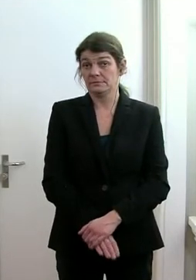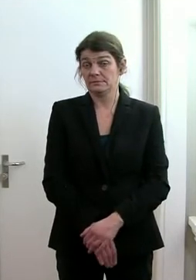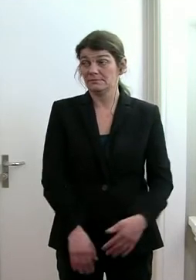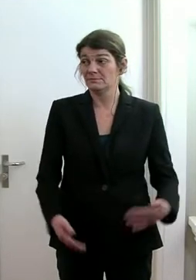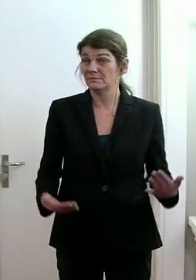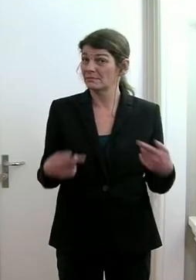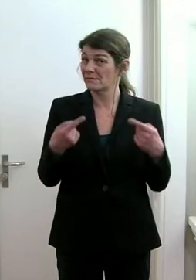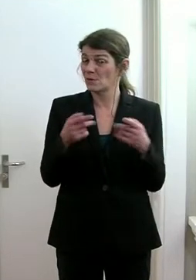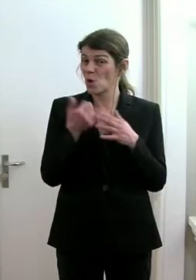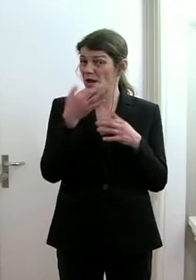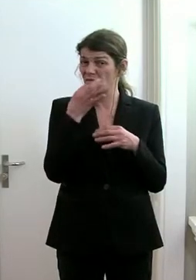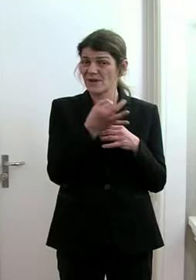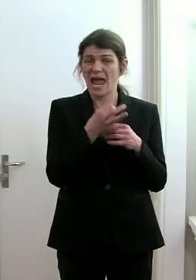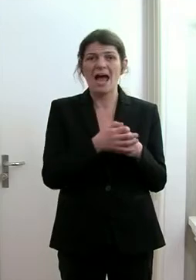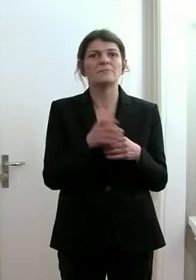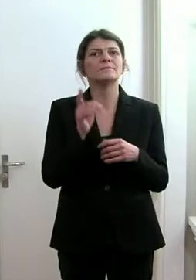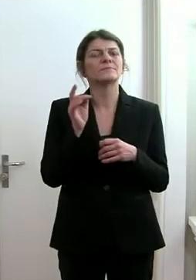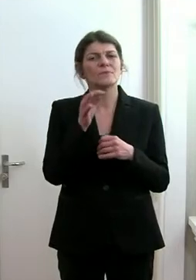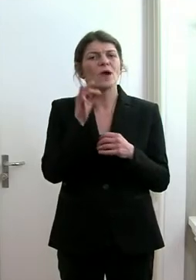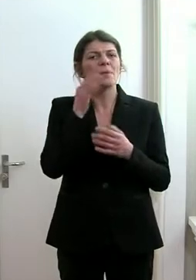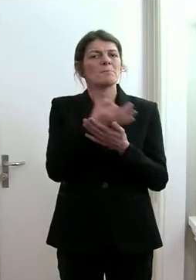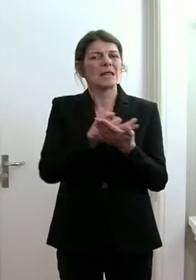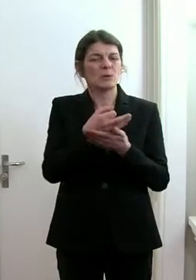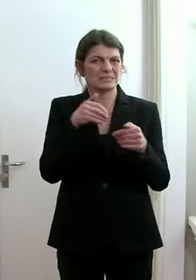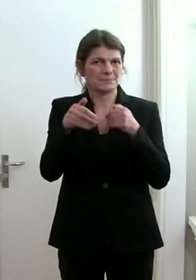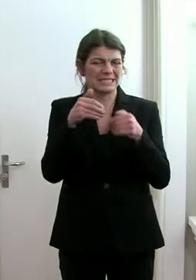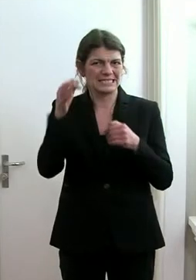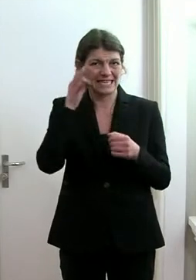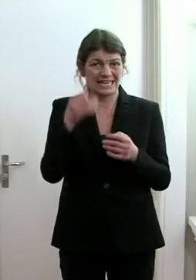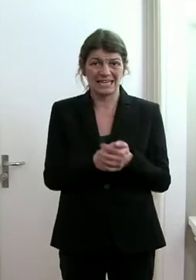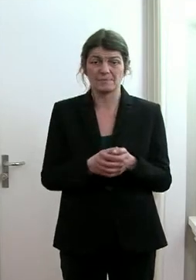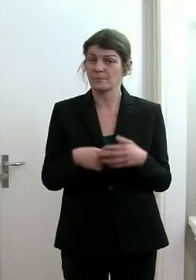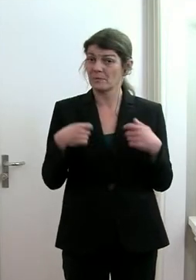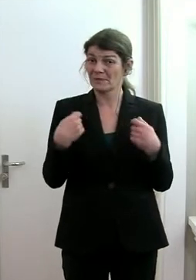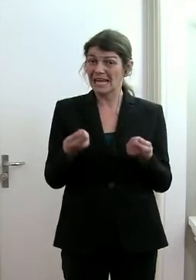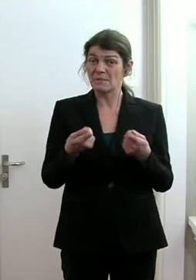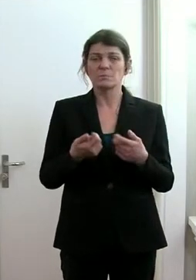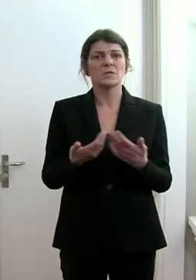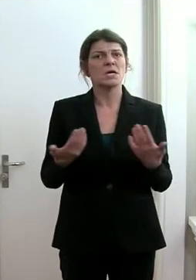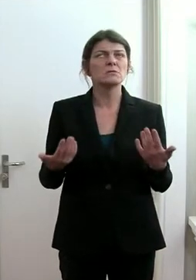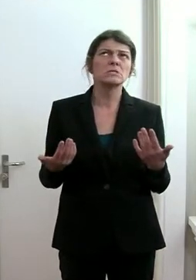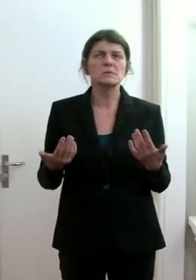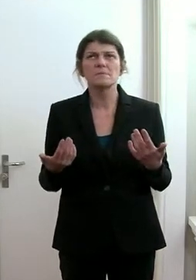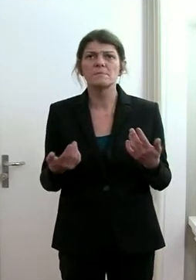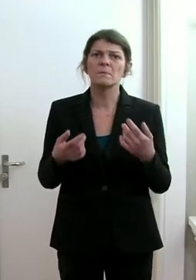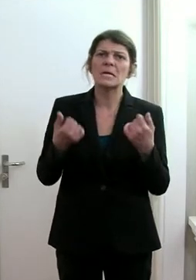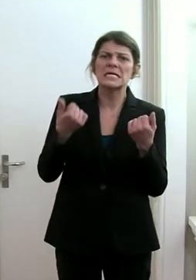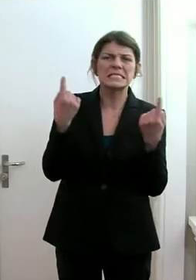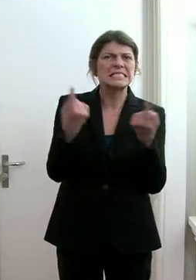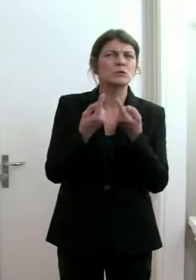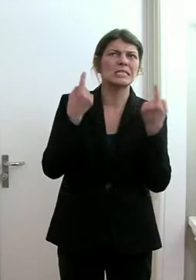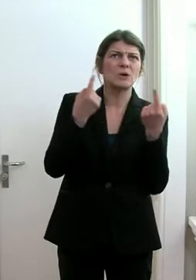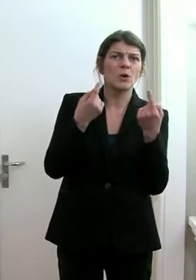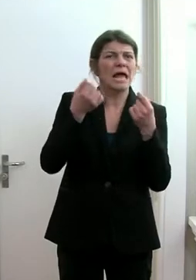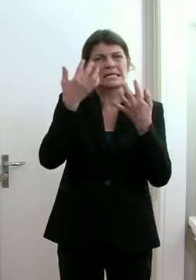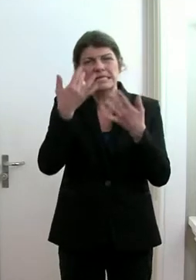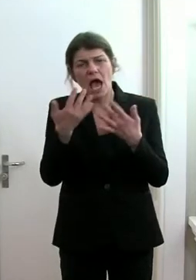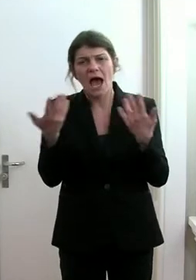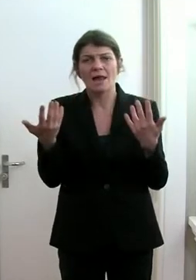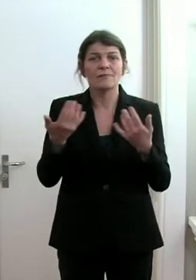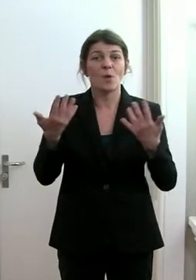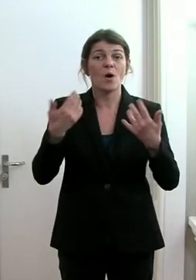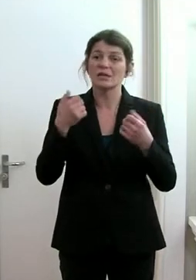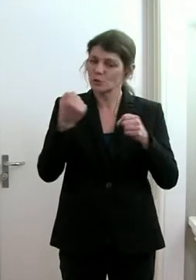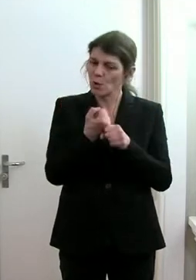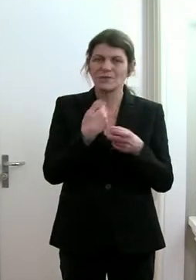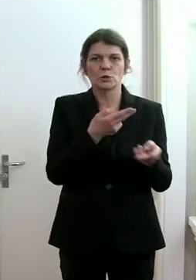Und dann noch eine Frage an die Bildungsministerin. Gibt es eine Marke oder eine Situation, wo man wieder in den